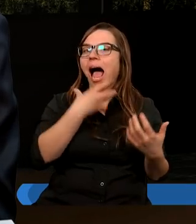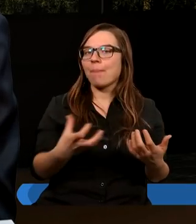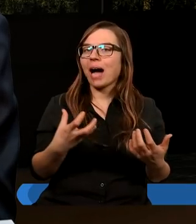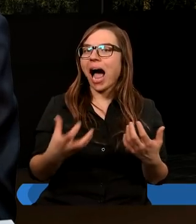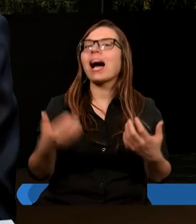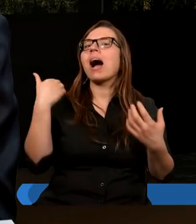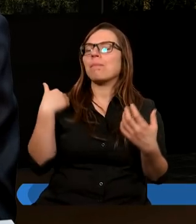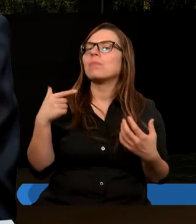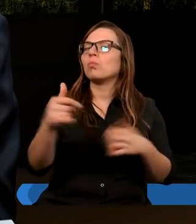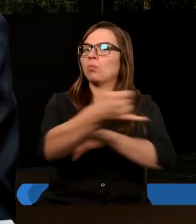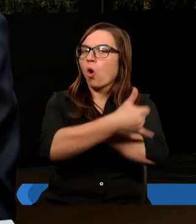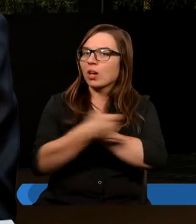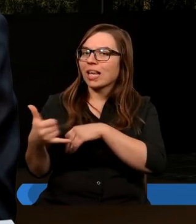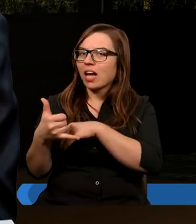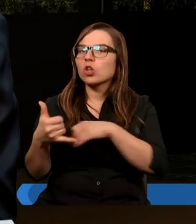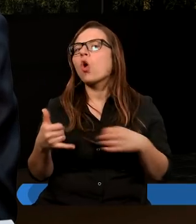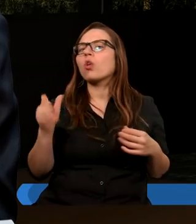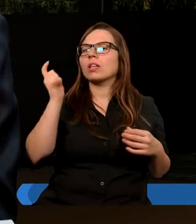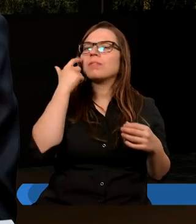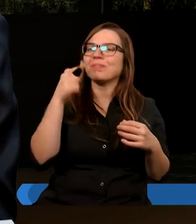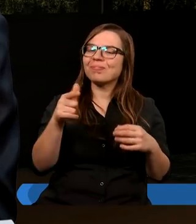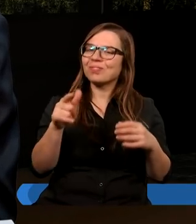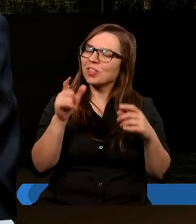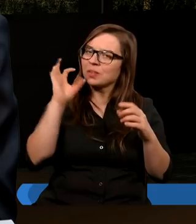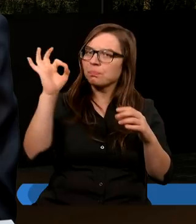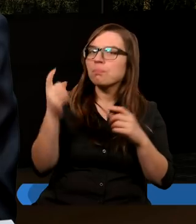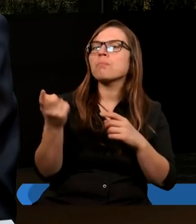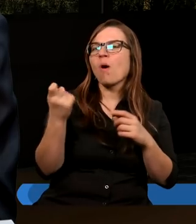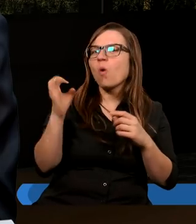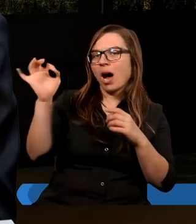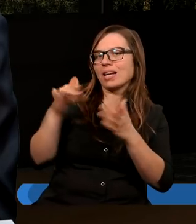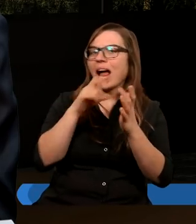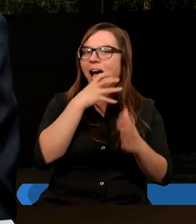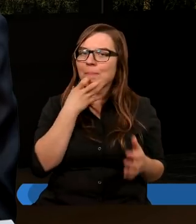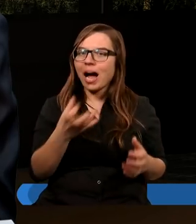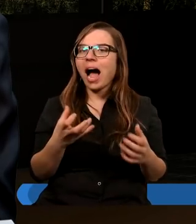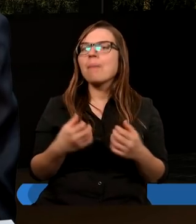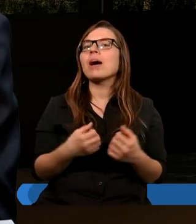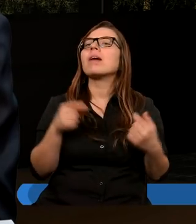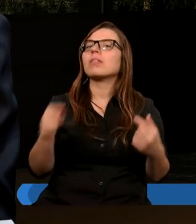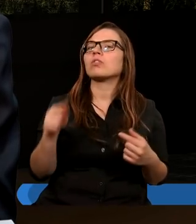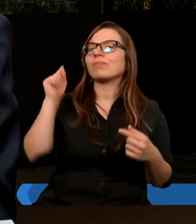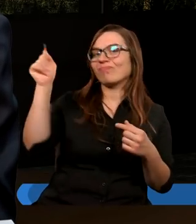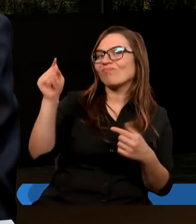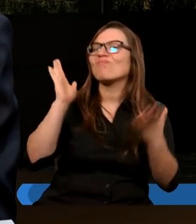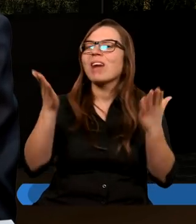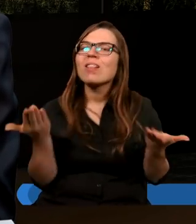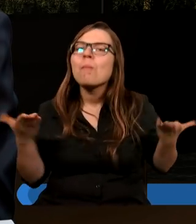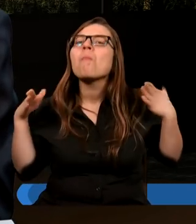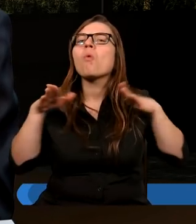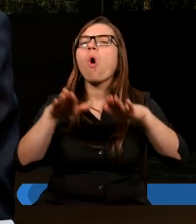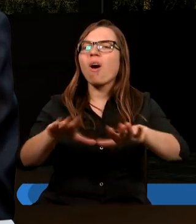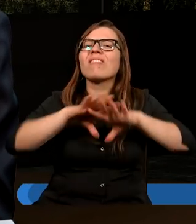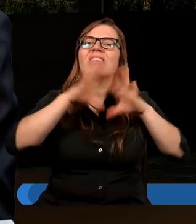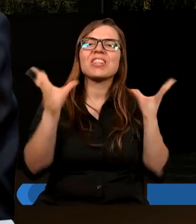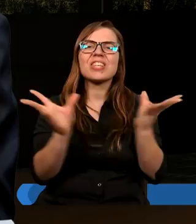było podkreślone z racji jego powołania, że w tobie będą błogosławione